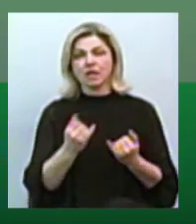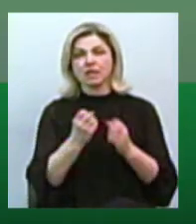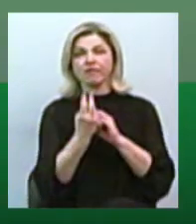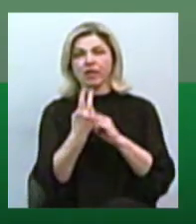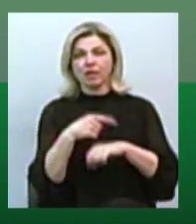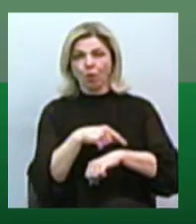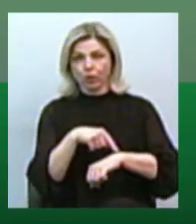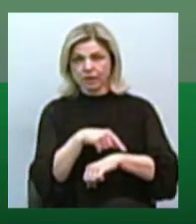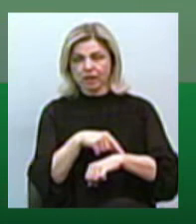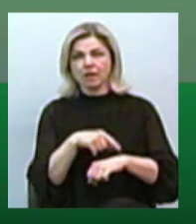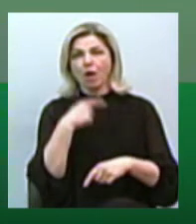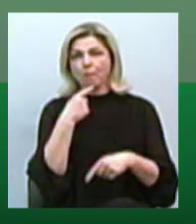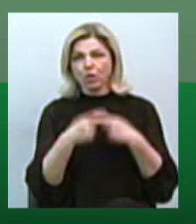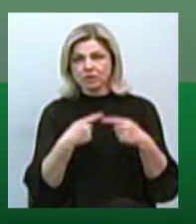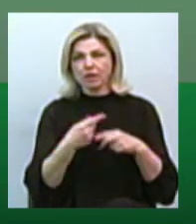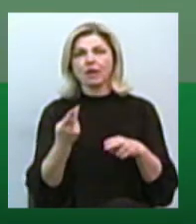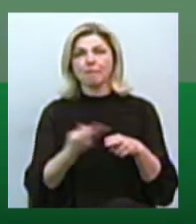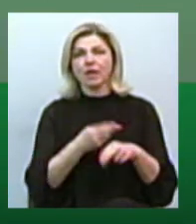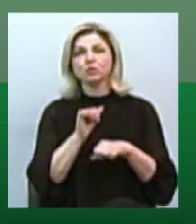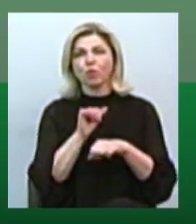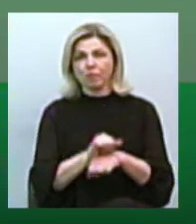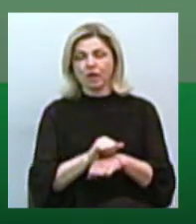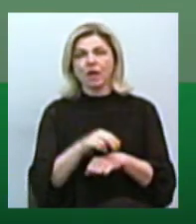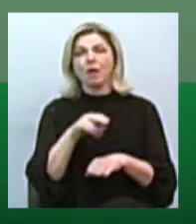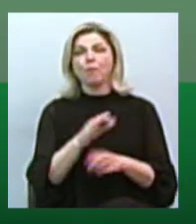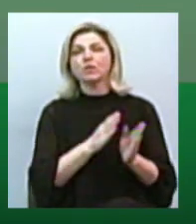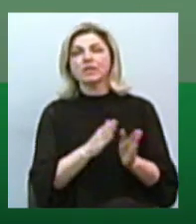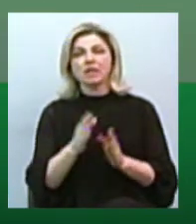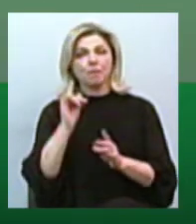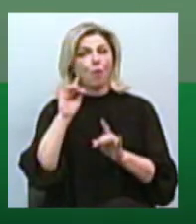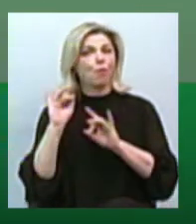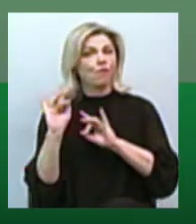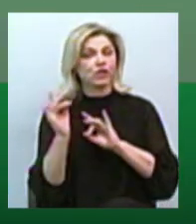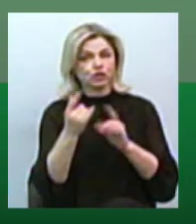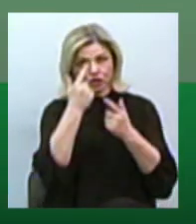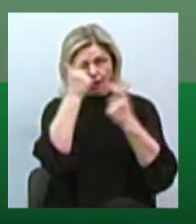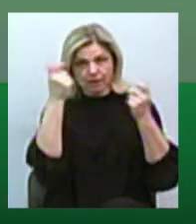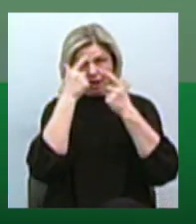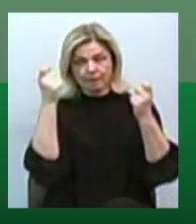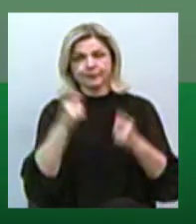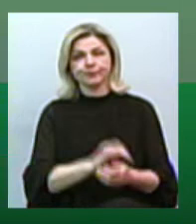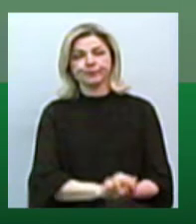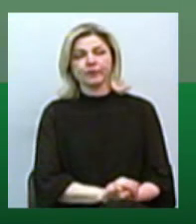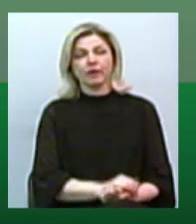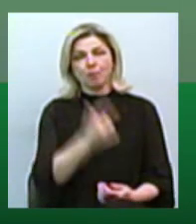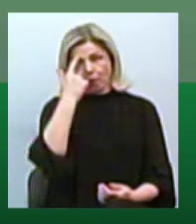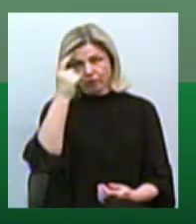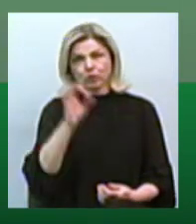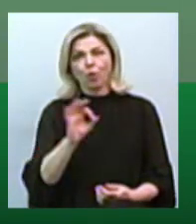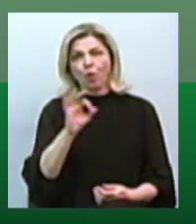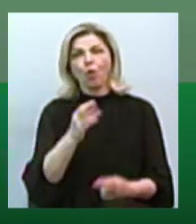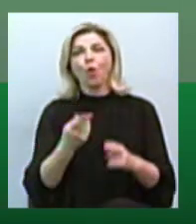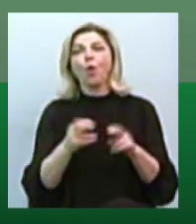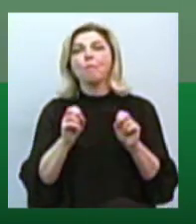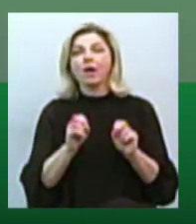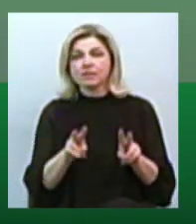постійно без зупинки по системі оповіщення. Ми повідомляємо про небезпеку і